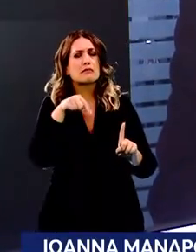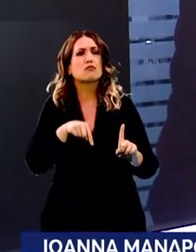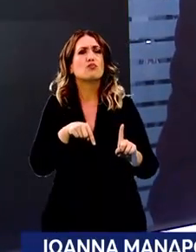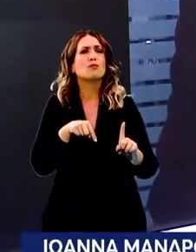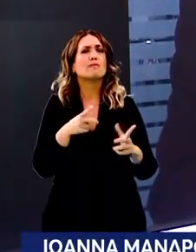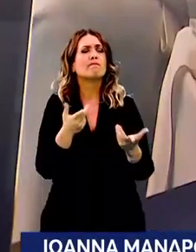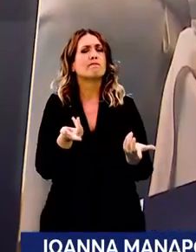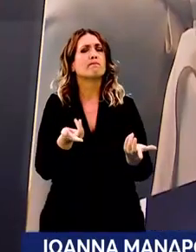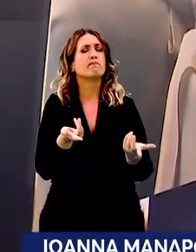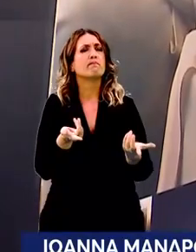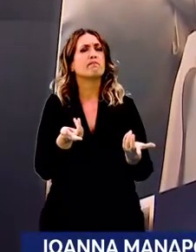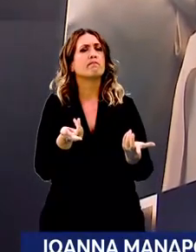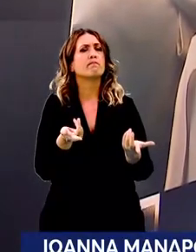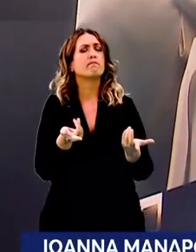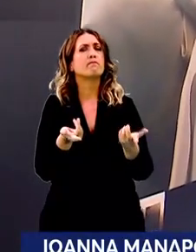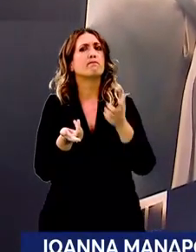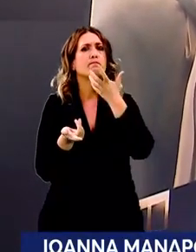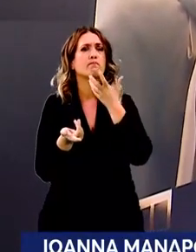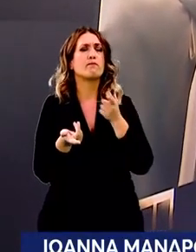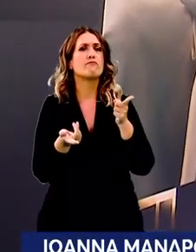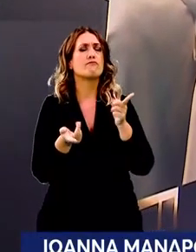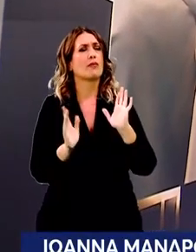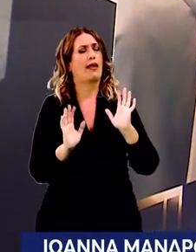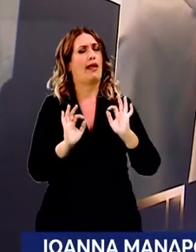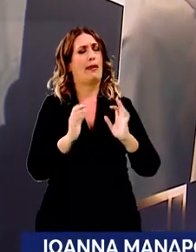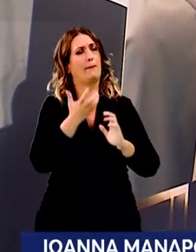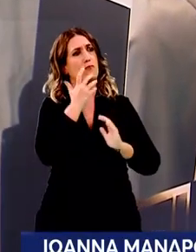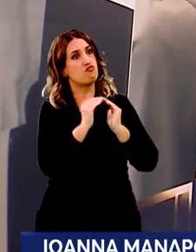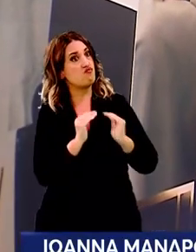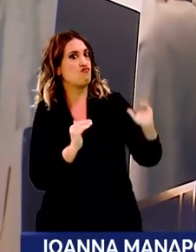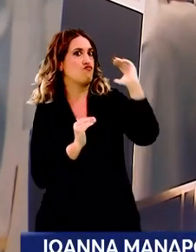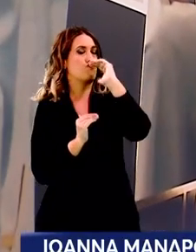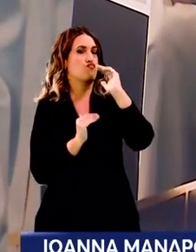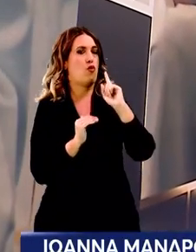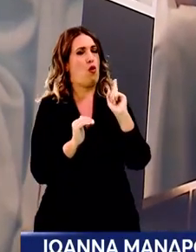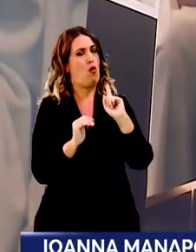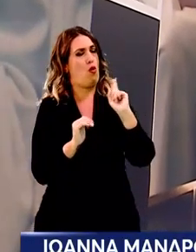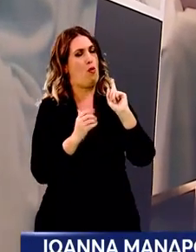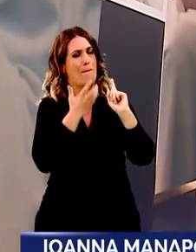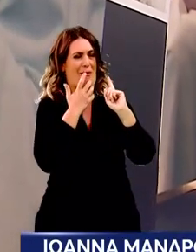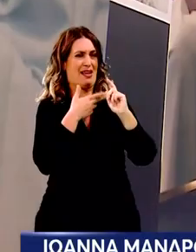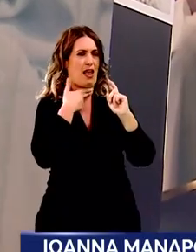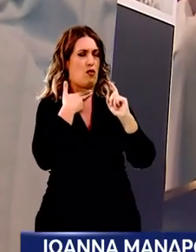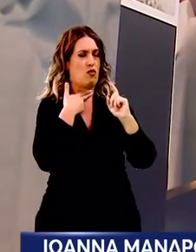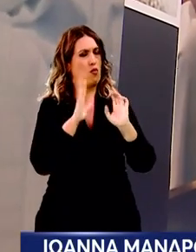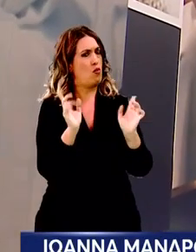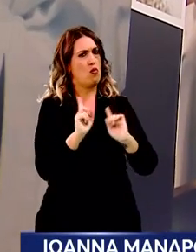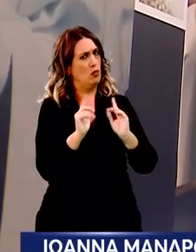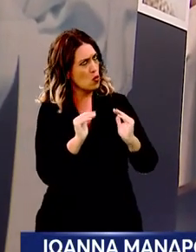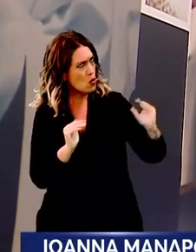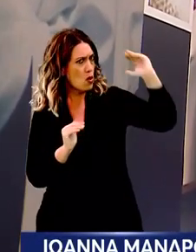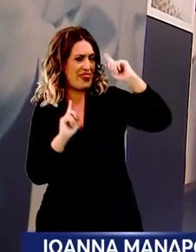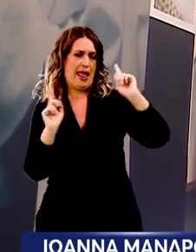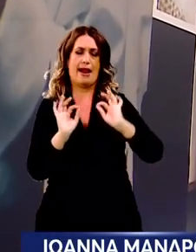υψηλό βαθόμος θα λέγαμε όχι πολύ χαμηλών εκκλησιαστικών παραγόντων της καθολικής εκκλησίας